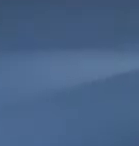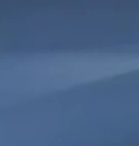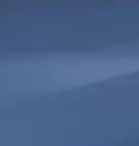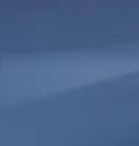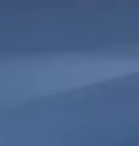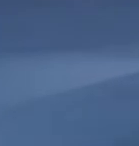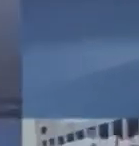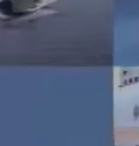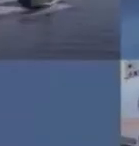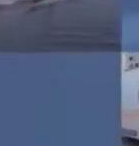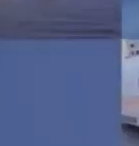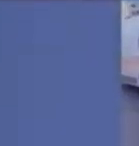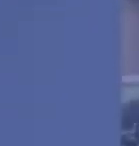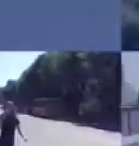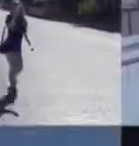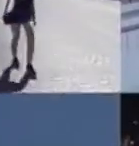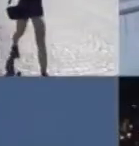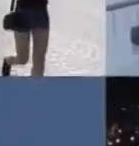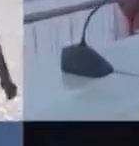Наступний випуск новин.